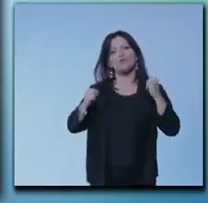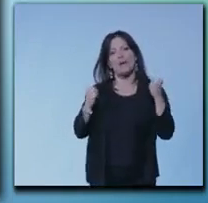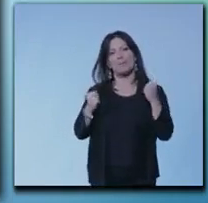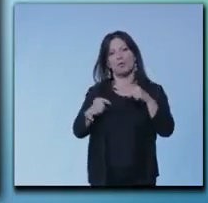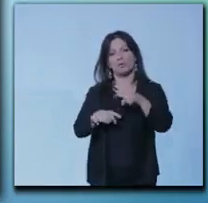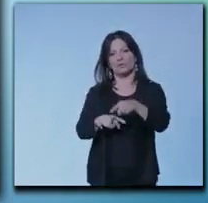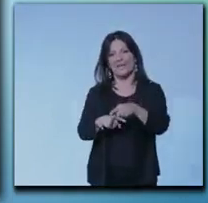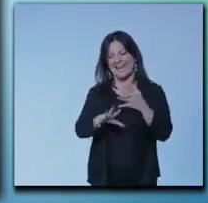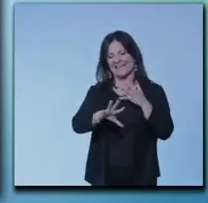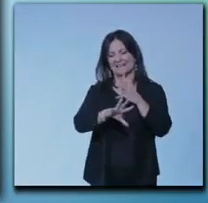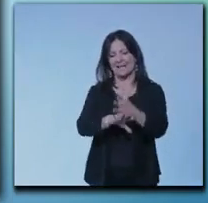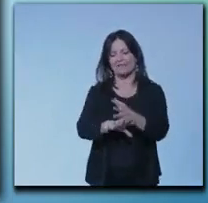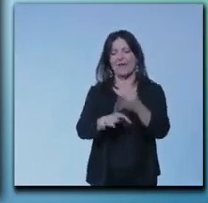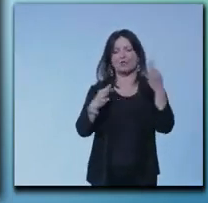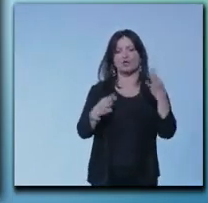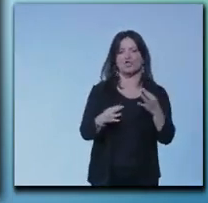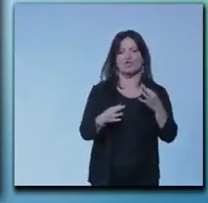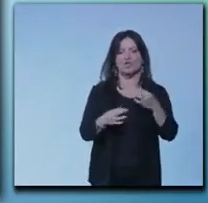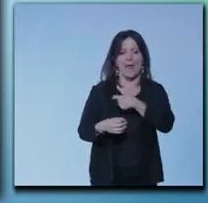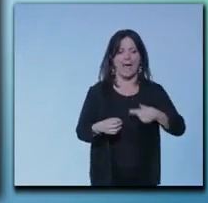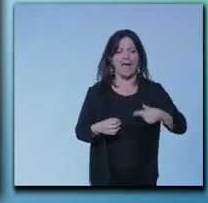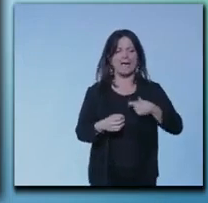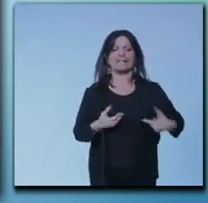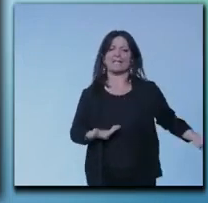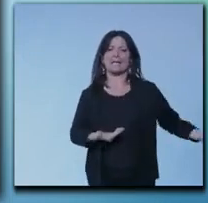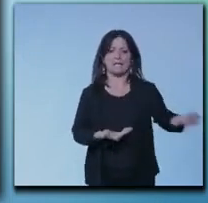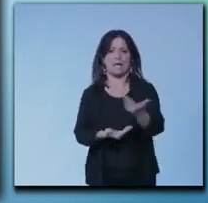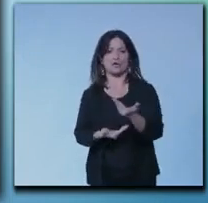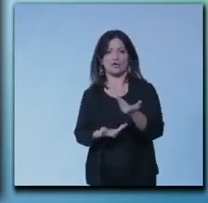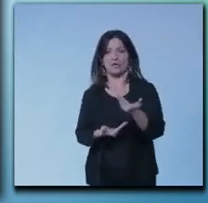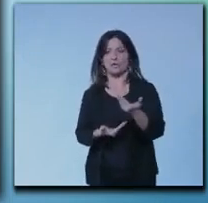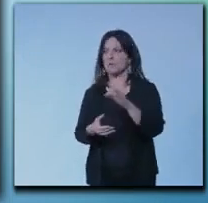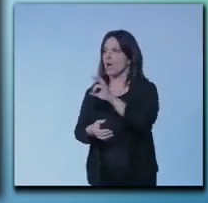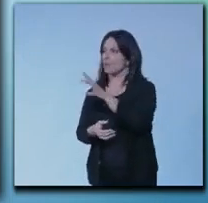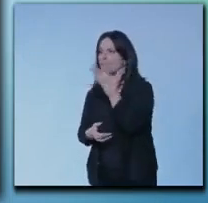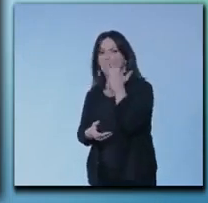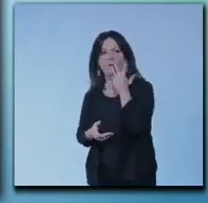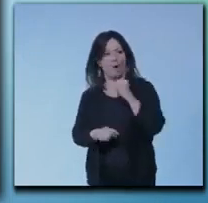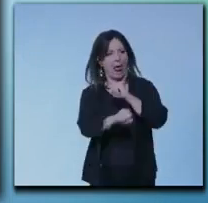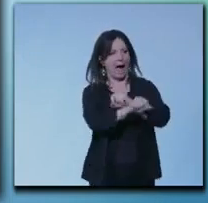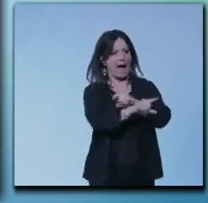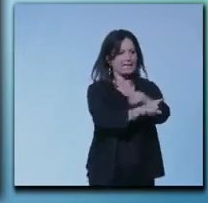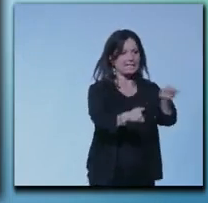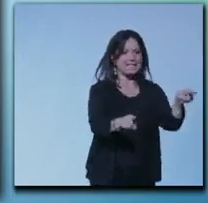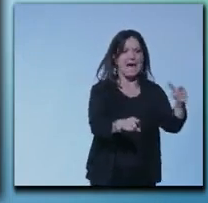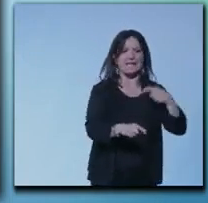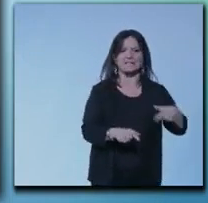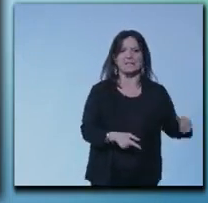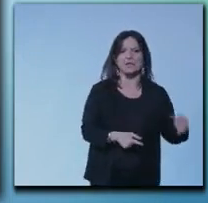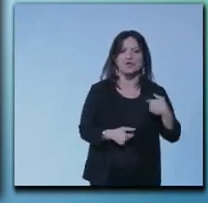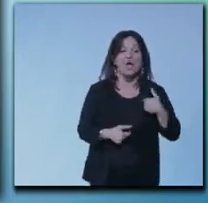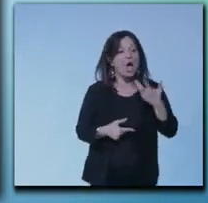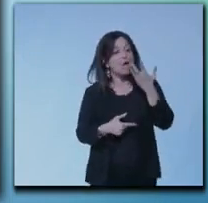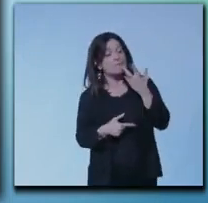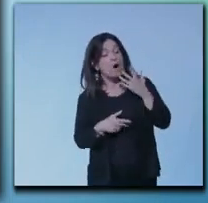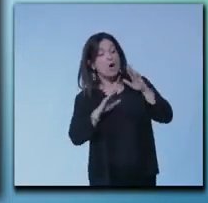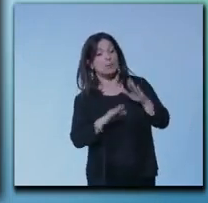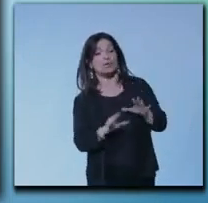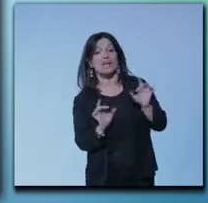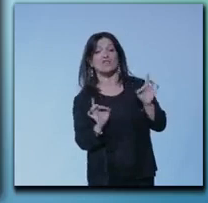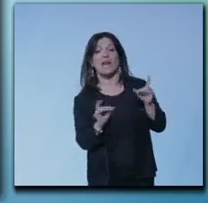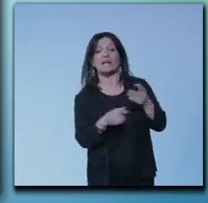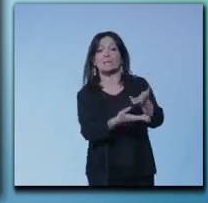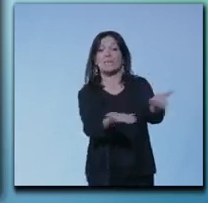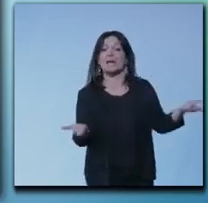decisione dei sindaci che qualcuno vorrebbe arrestare, io vorrei invece proteggere e liberare i